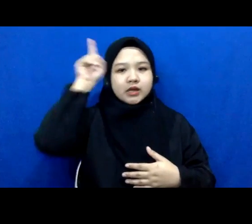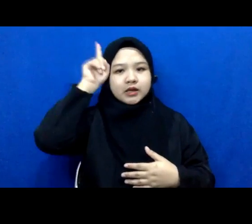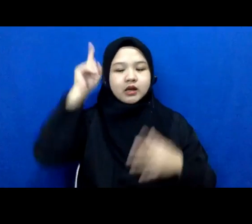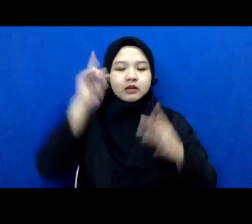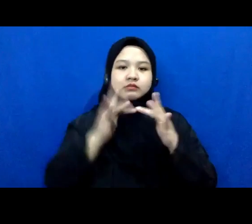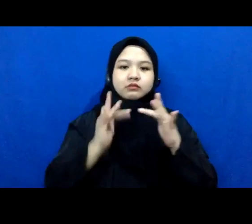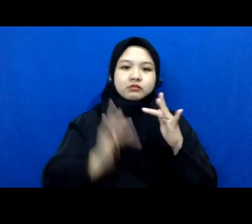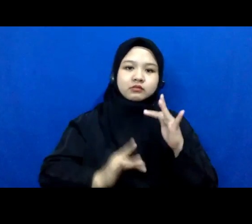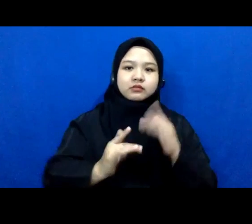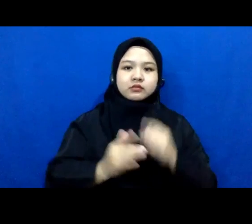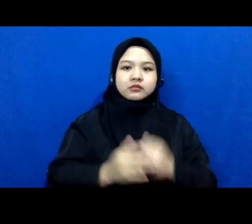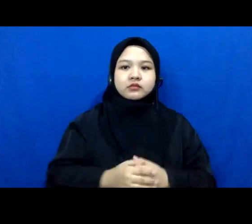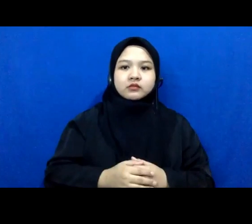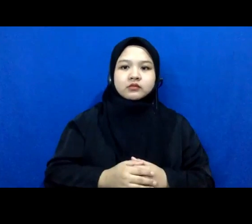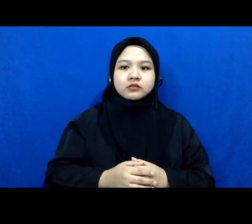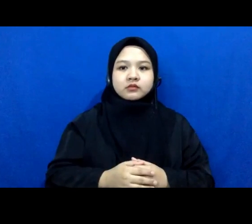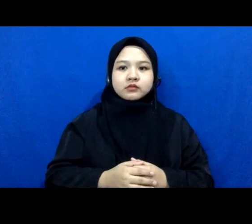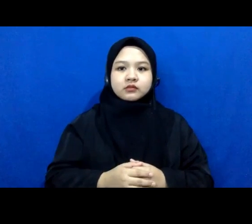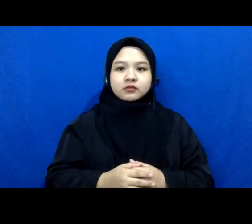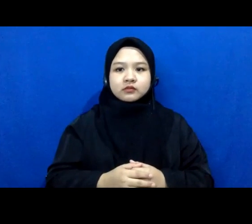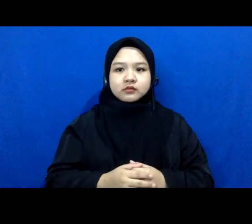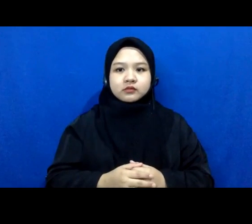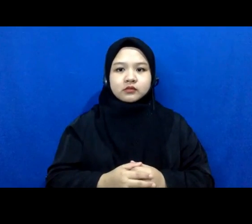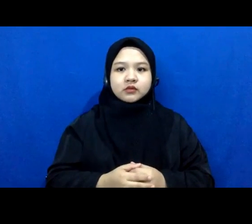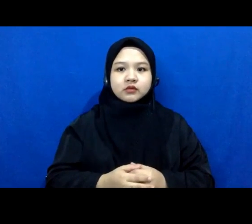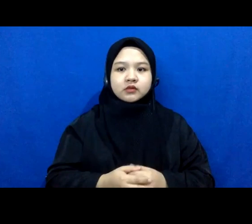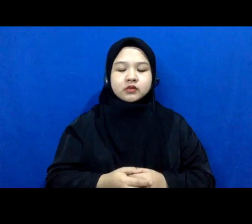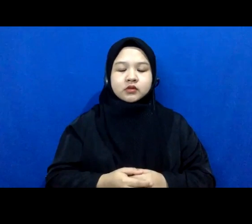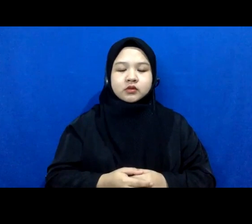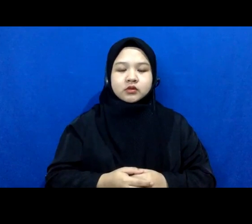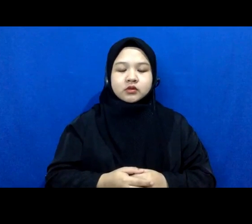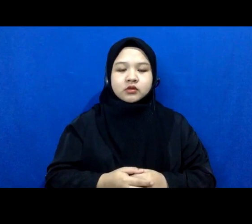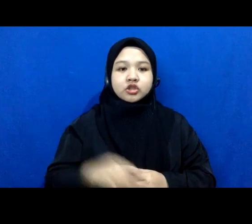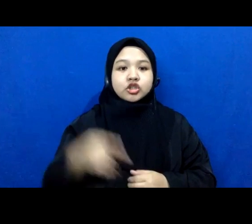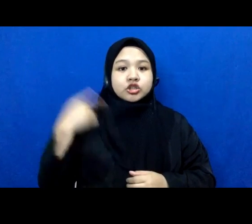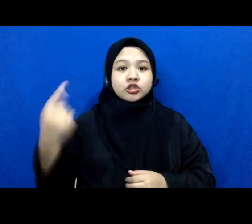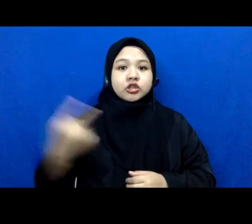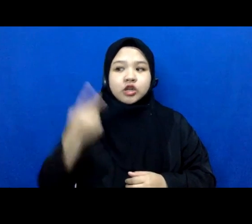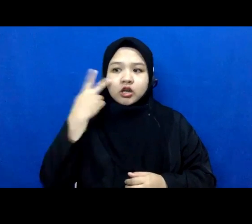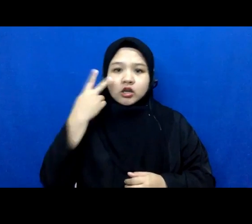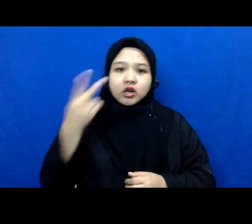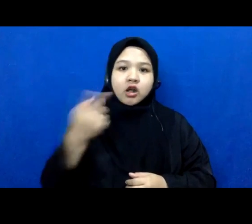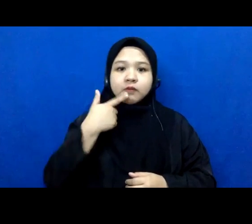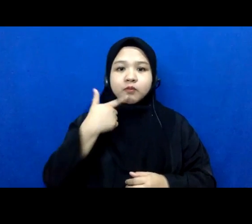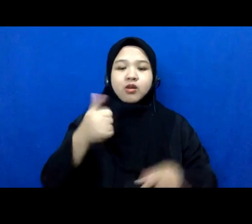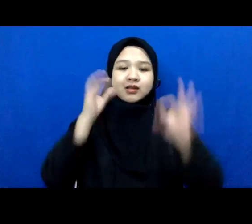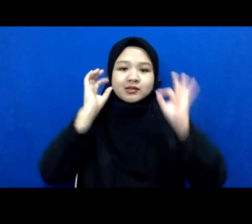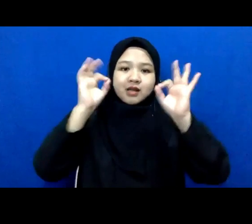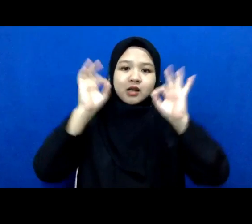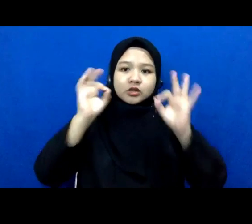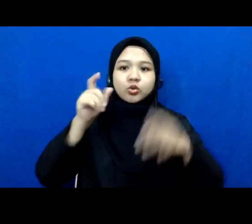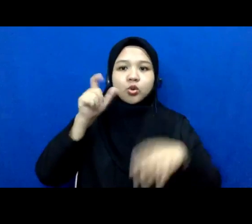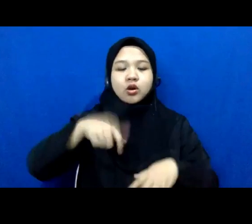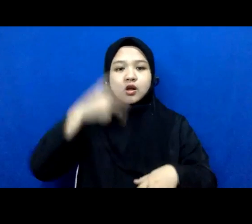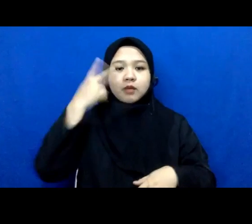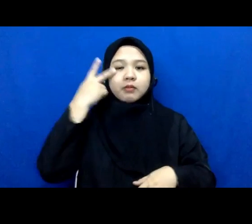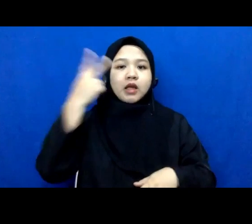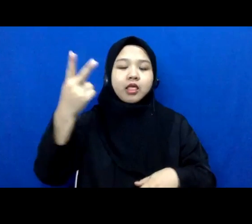agak ilang-ilang juga seringkali yang dianggap boleh jadi saksi itu kan yang bisa melihat ya